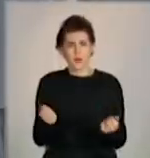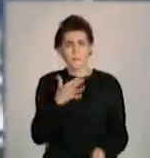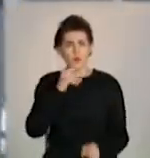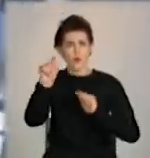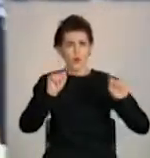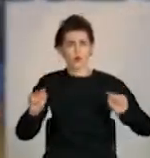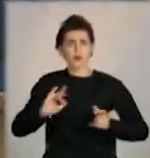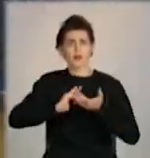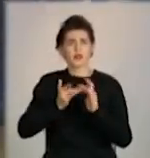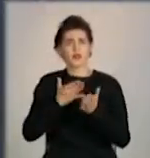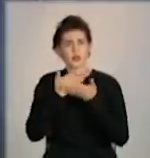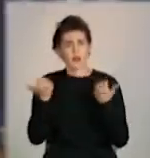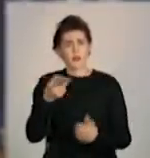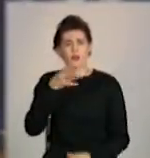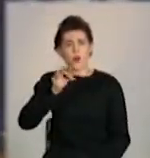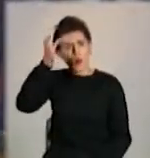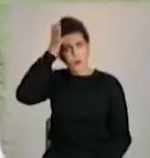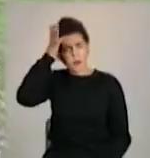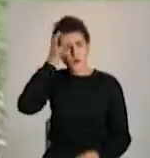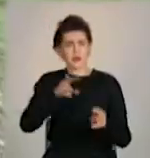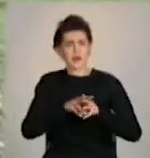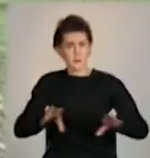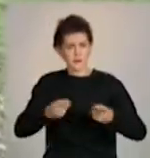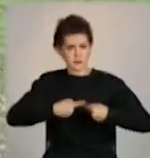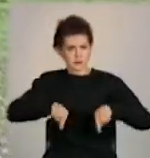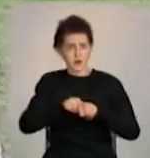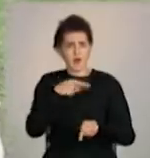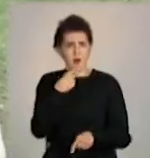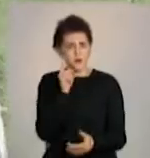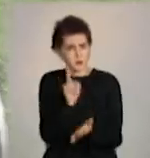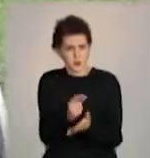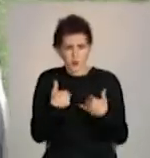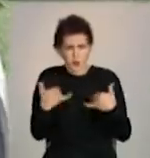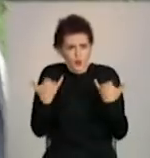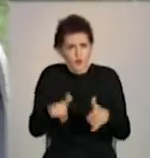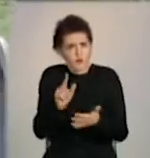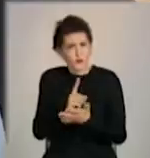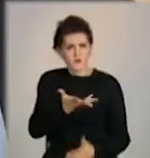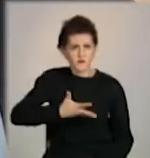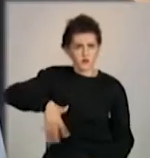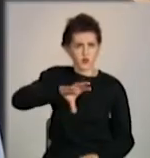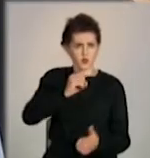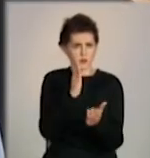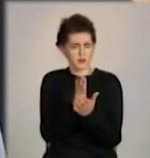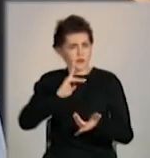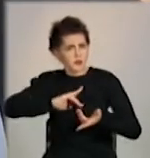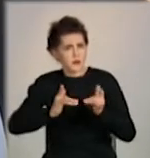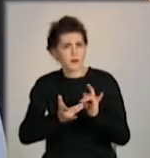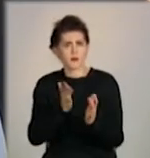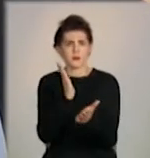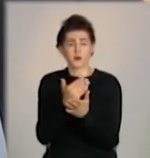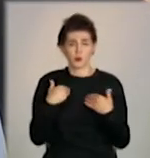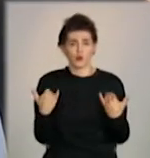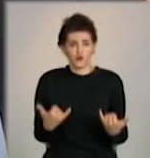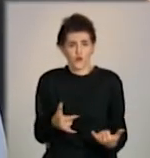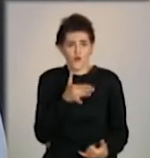проте в обласному департаменті освіти дуже здивовані рішенням скасувати дистанційне навчання в усьому місті. Зараз я просто з'ясую,